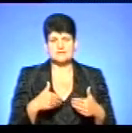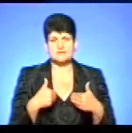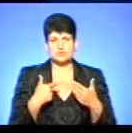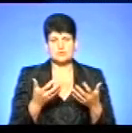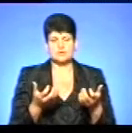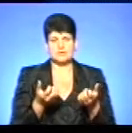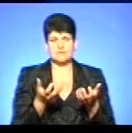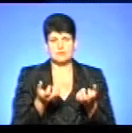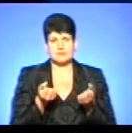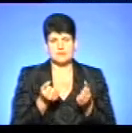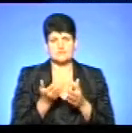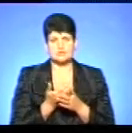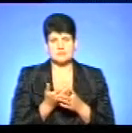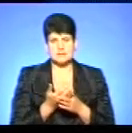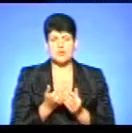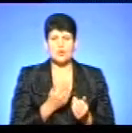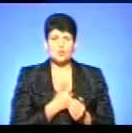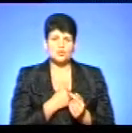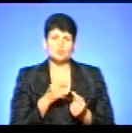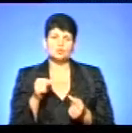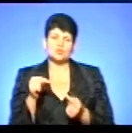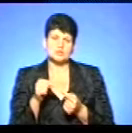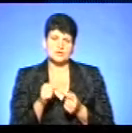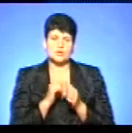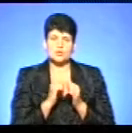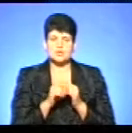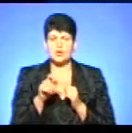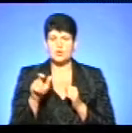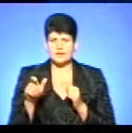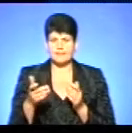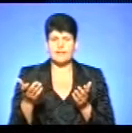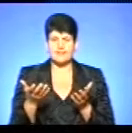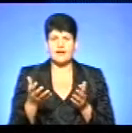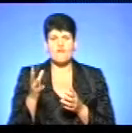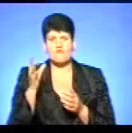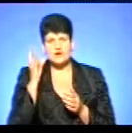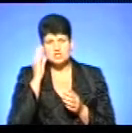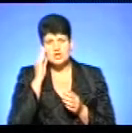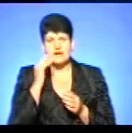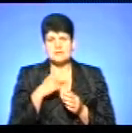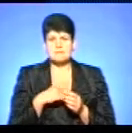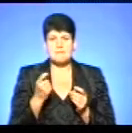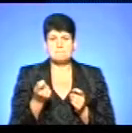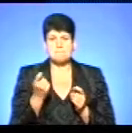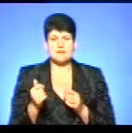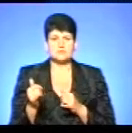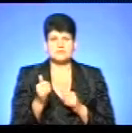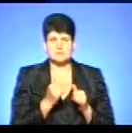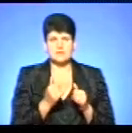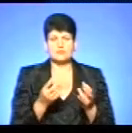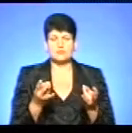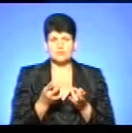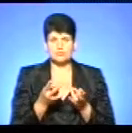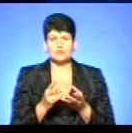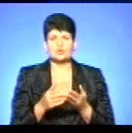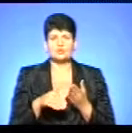за отриманням субсидії. Хочу уточнити, тобто кожна людина, яка вважає себе малозабезпеченою, вважає, що потребує